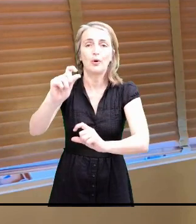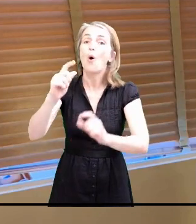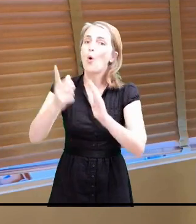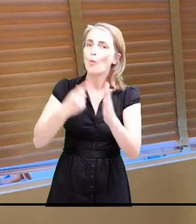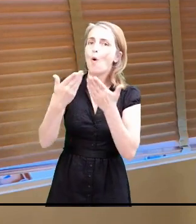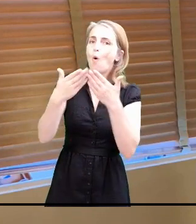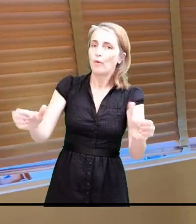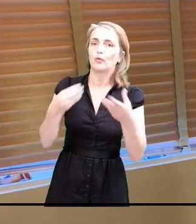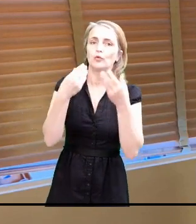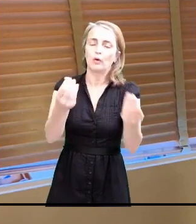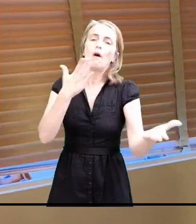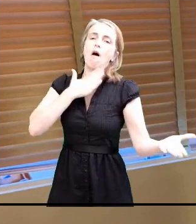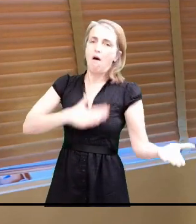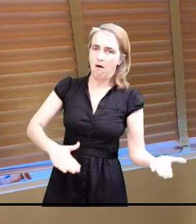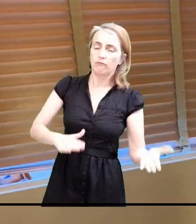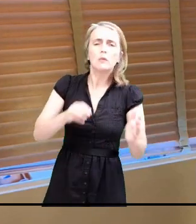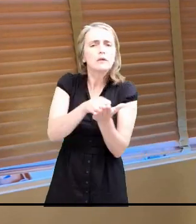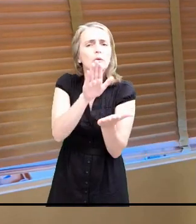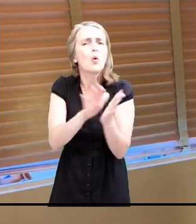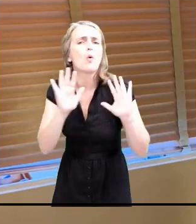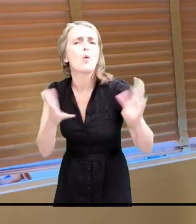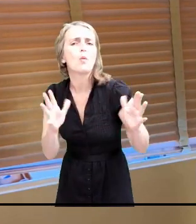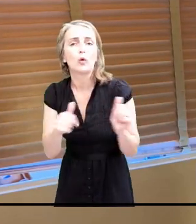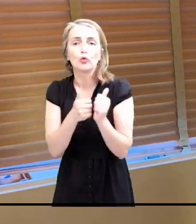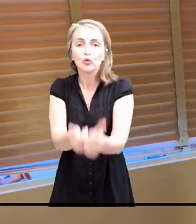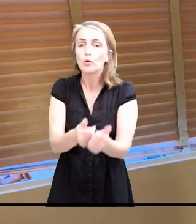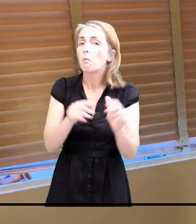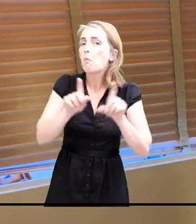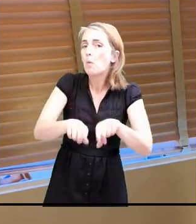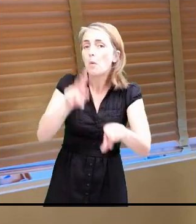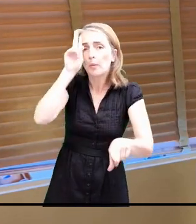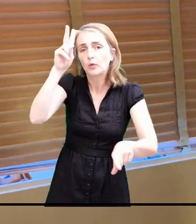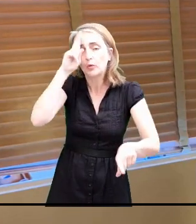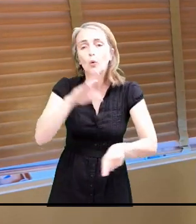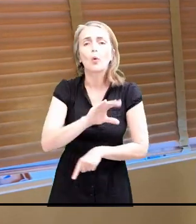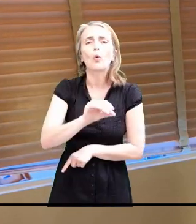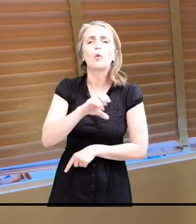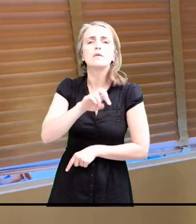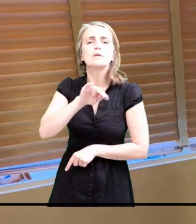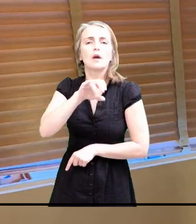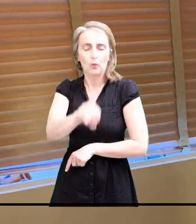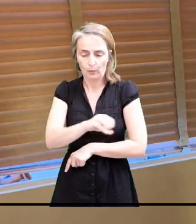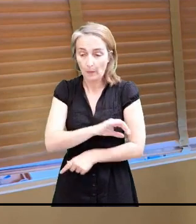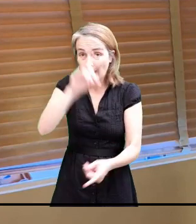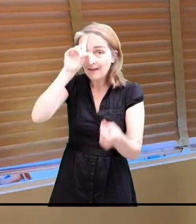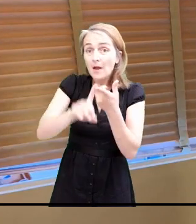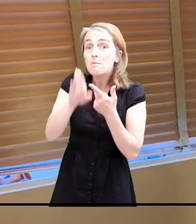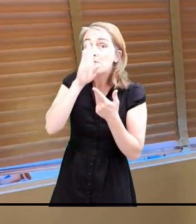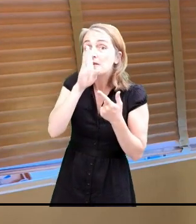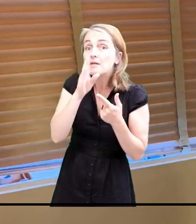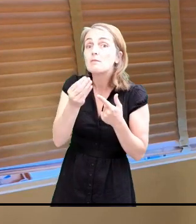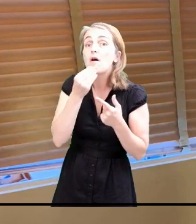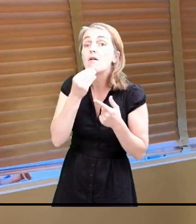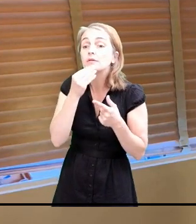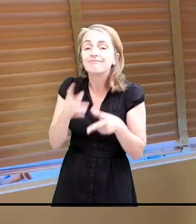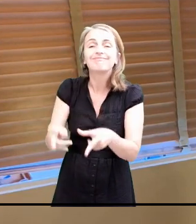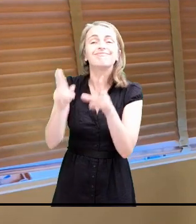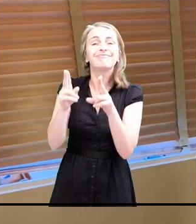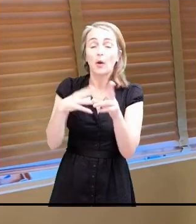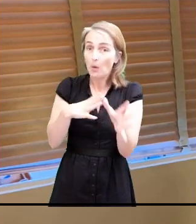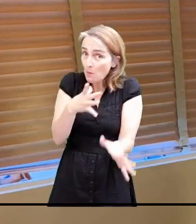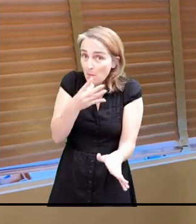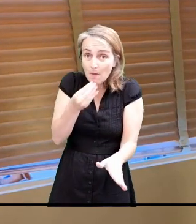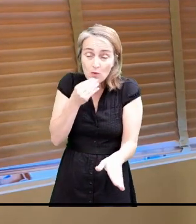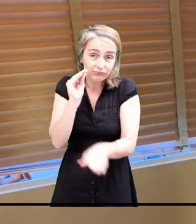Inscription traditionnelle sur Concerto, comme d'habitude. La cantine, nous sommes dans l'impossibilité de vous offrir la